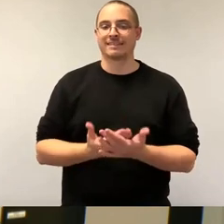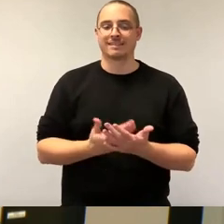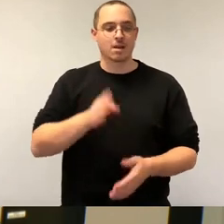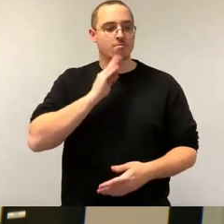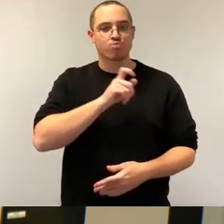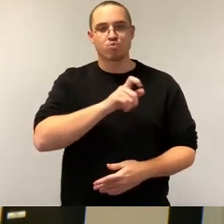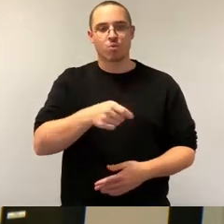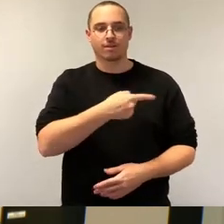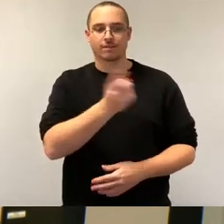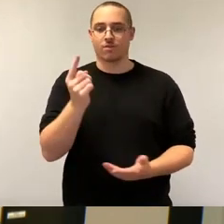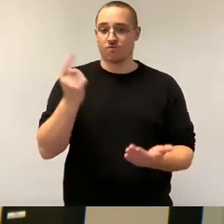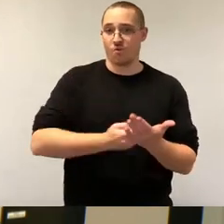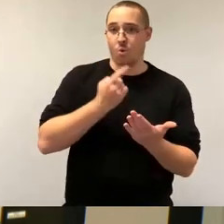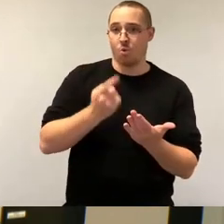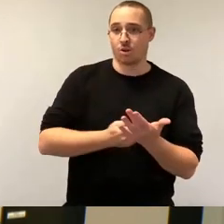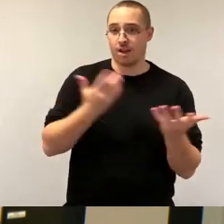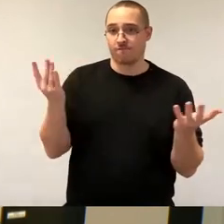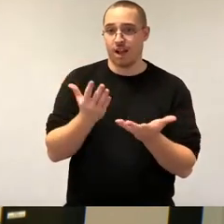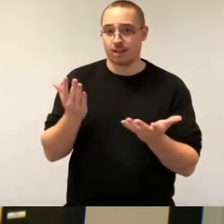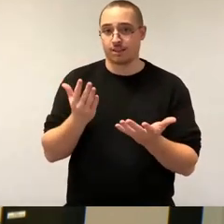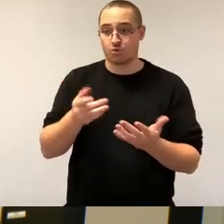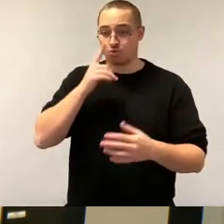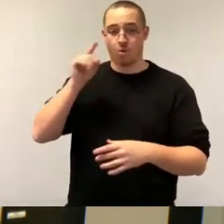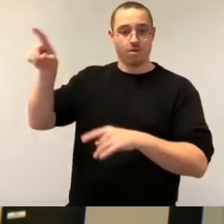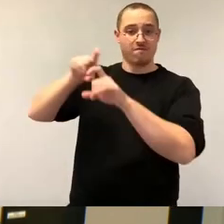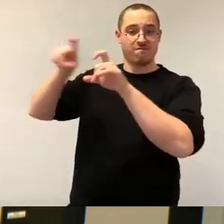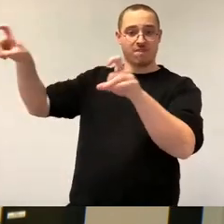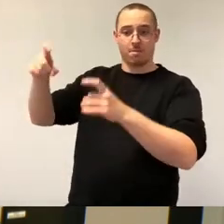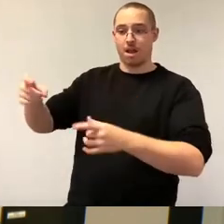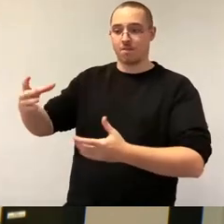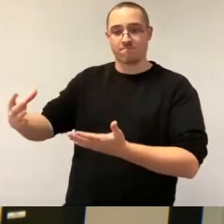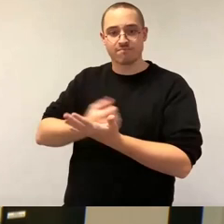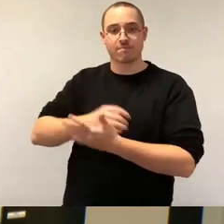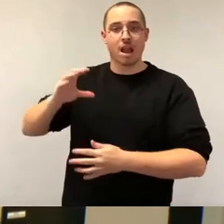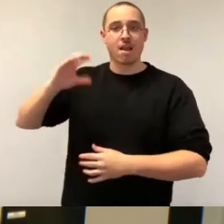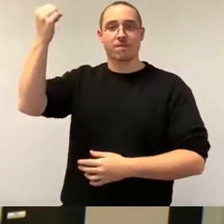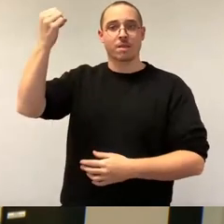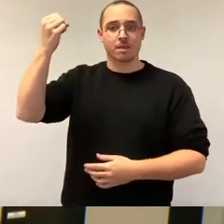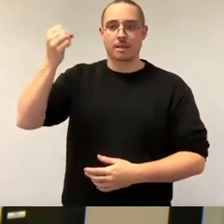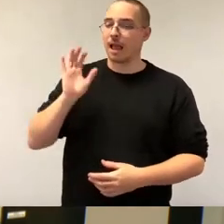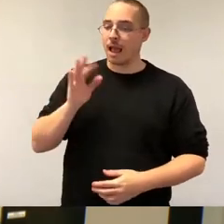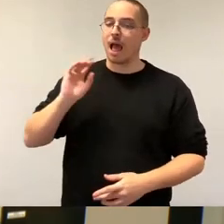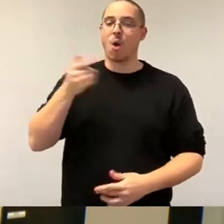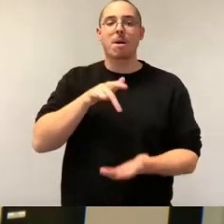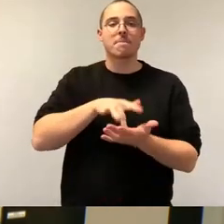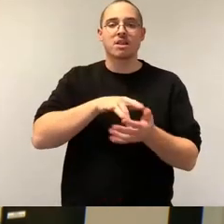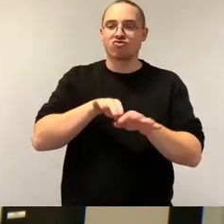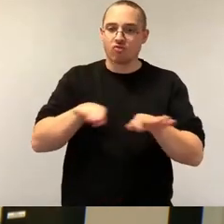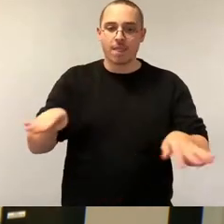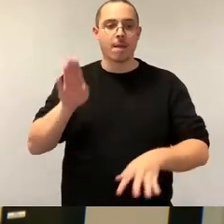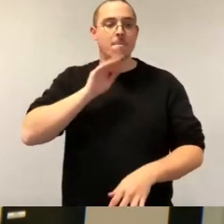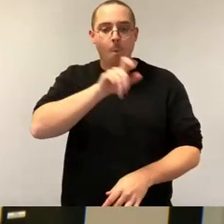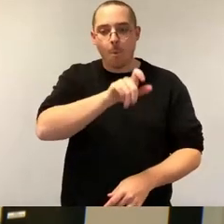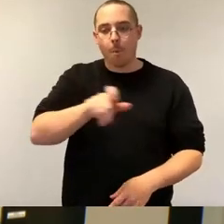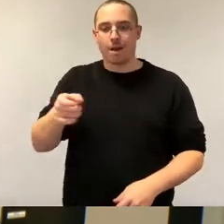profitiert, sondern insbesondere der Mittelstand, insbesondere der Bürger, insbesondere derjenige, eben der Steuerzahler,